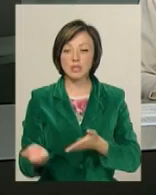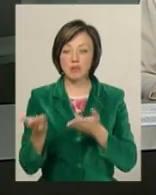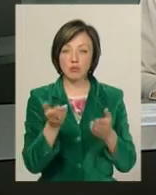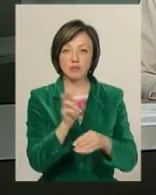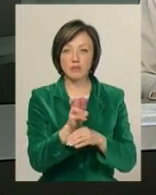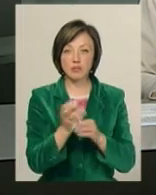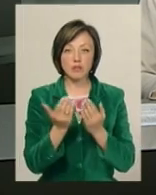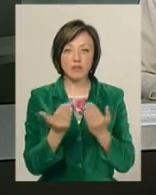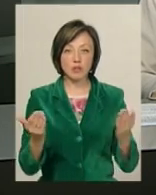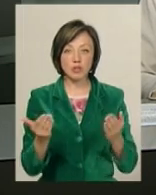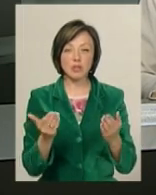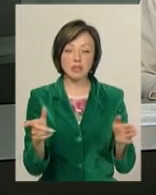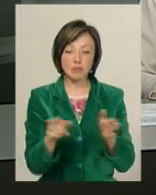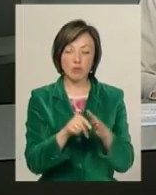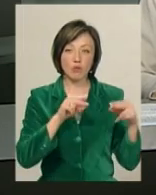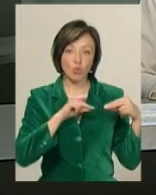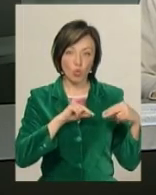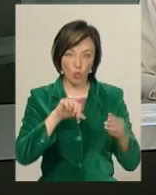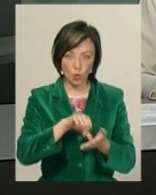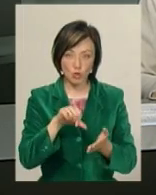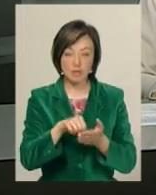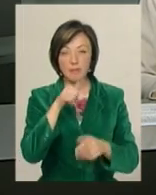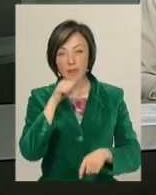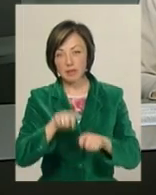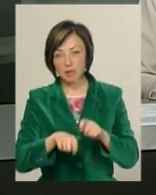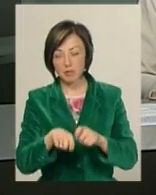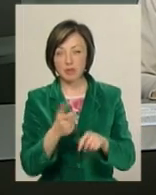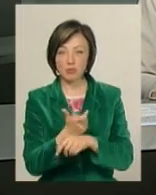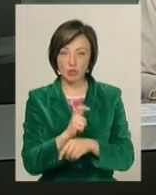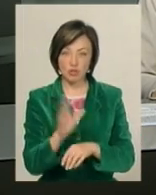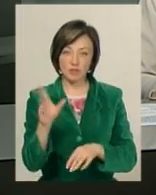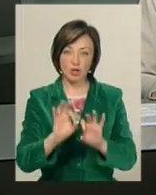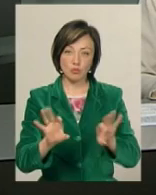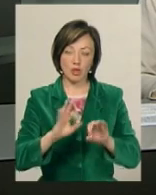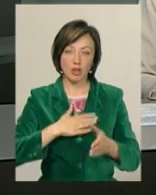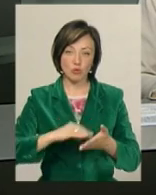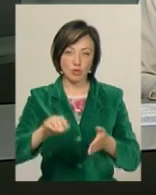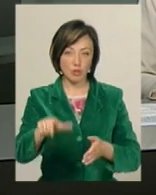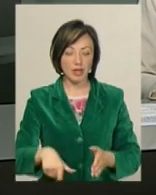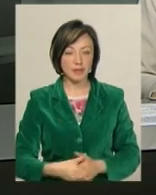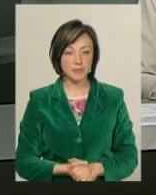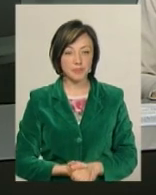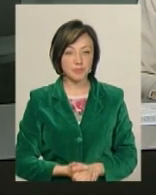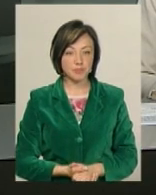відвідувачів виставки до співучасті, провокуючи їх на експеримент. Більше про усе розповість Ольга Нісміянова.